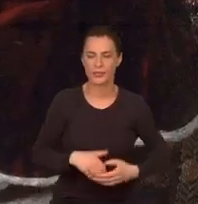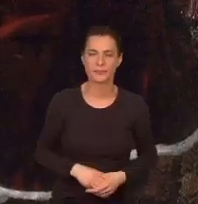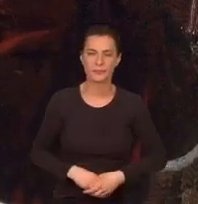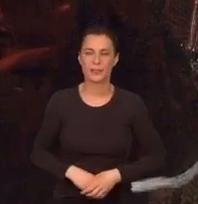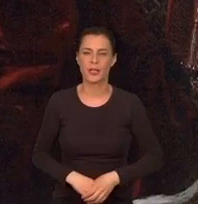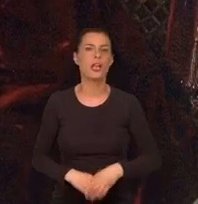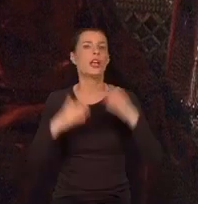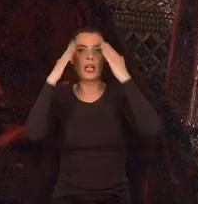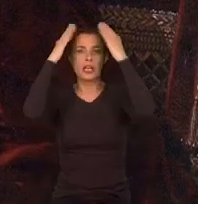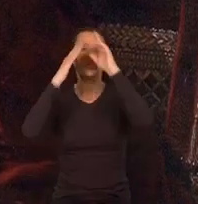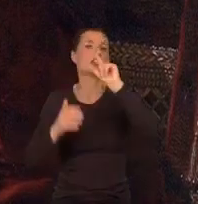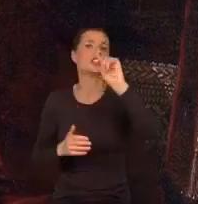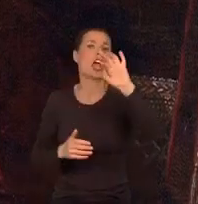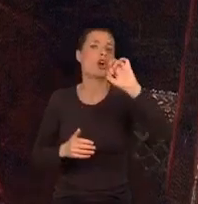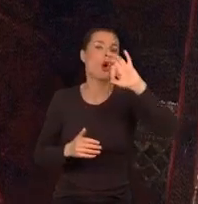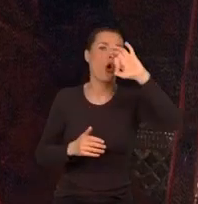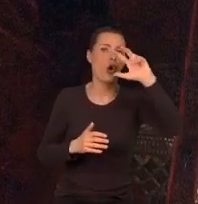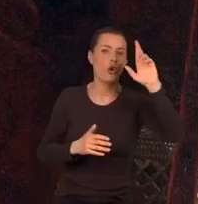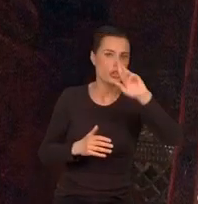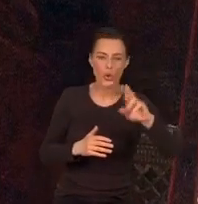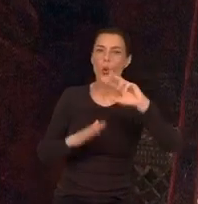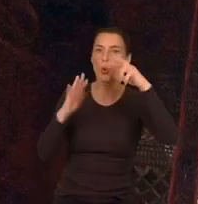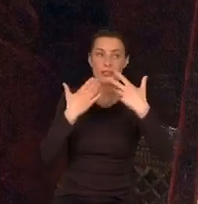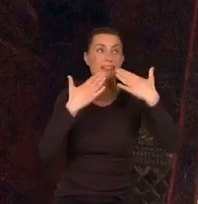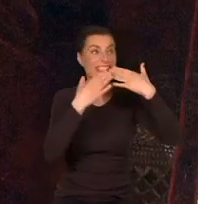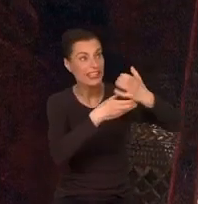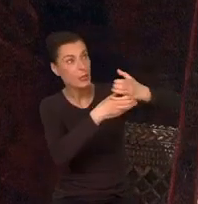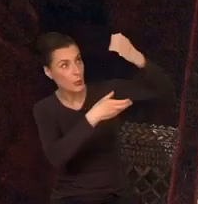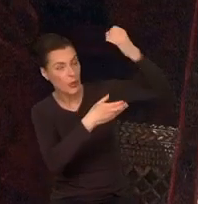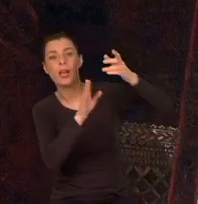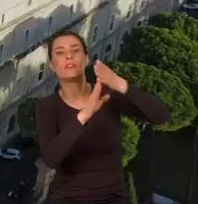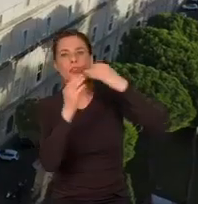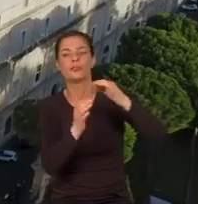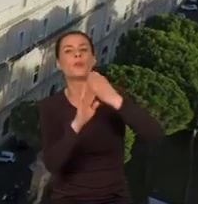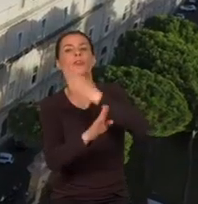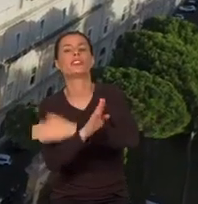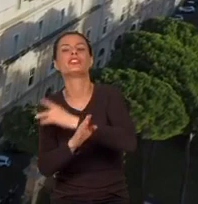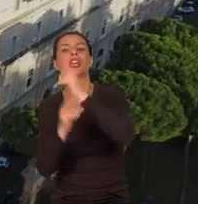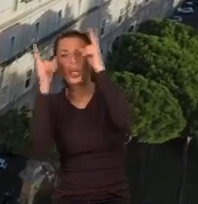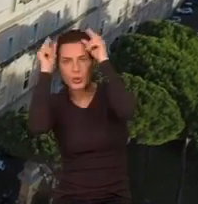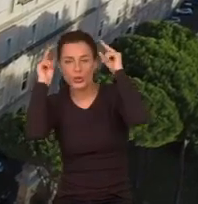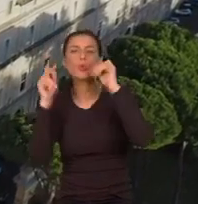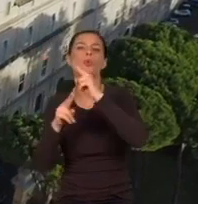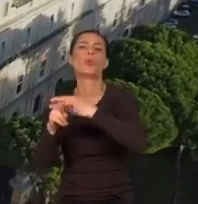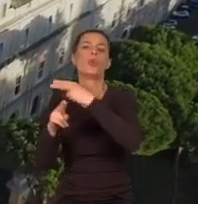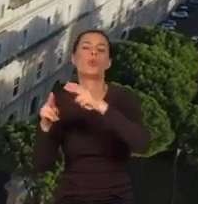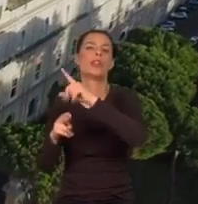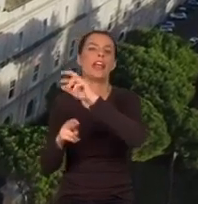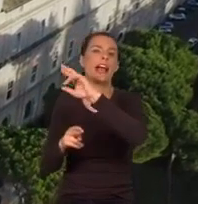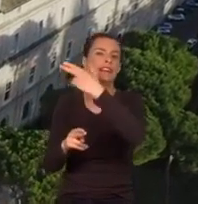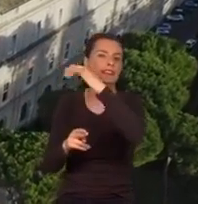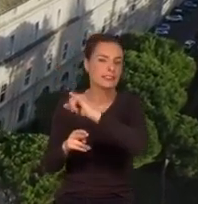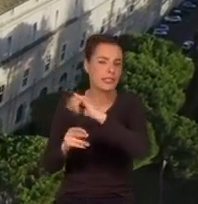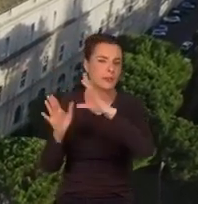Był to Grzegorz VIII. Nie czuł, że dzięki wieży ulepszy schedę po Juliuszu Cezarze. Kalendarz juliański, który był za mało